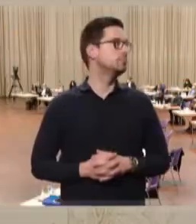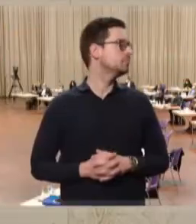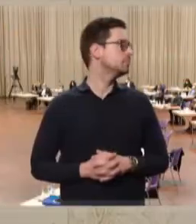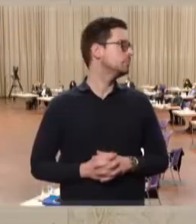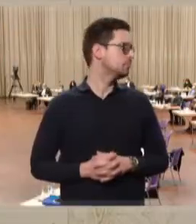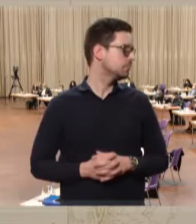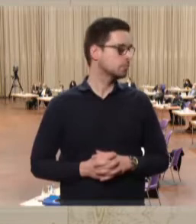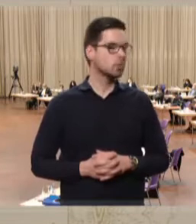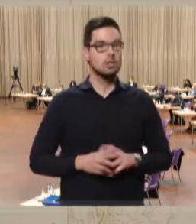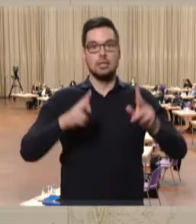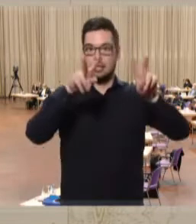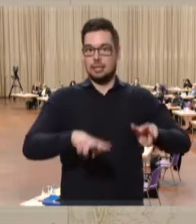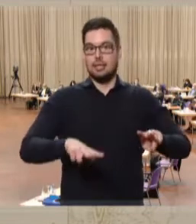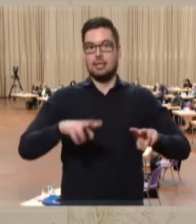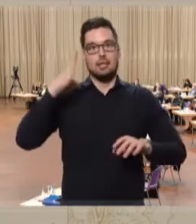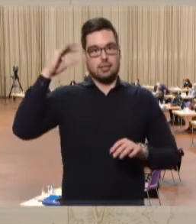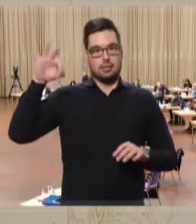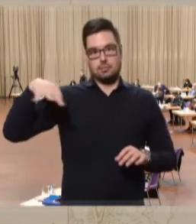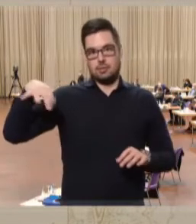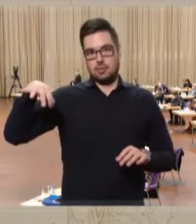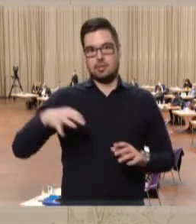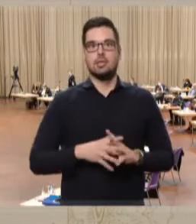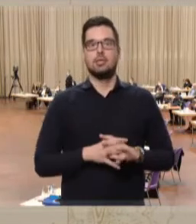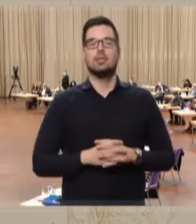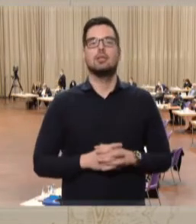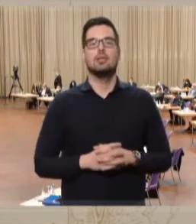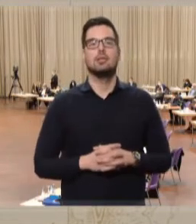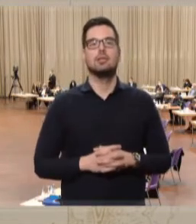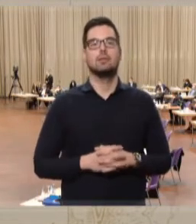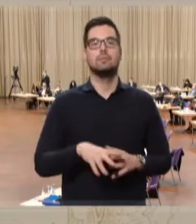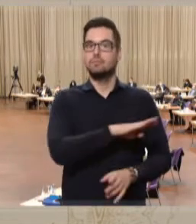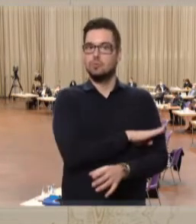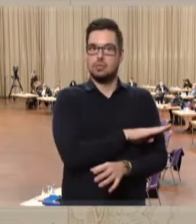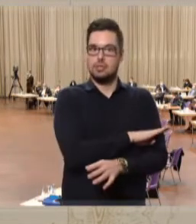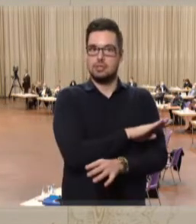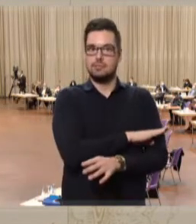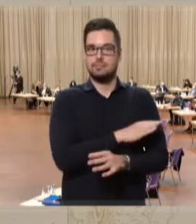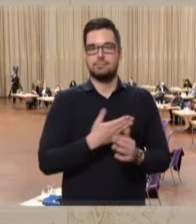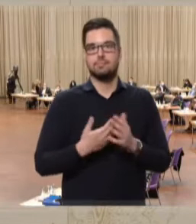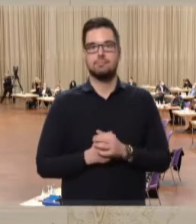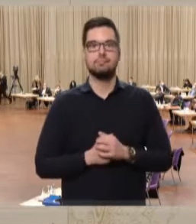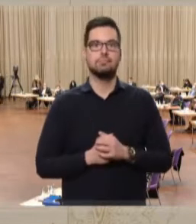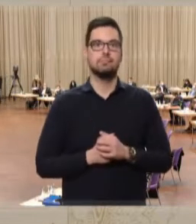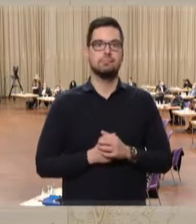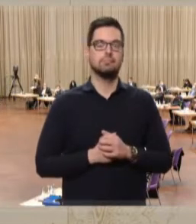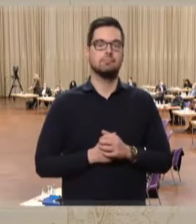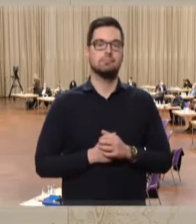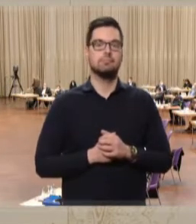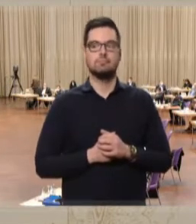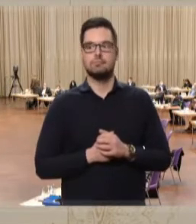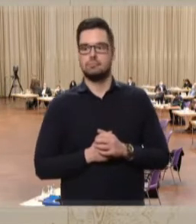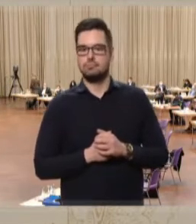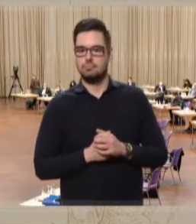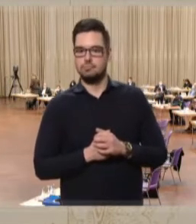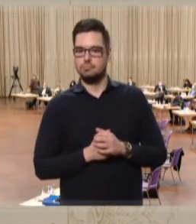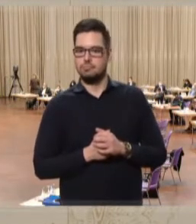Sehr geehrter Herr Präsident, sehr geehrte Kolleginnen und Kollegen, mit dem vorliegenden